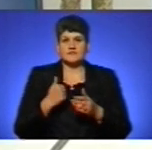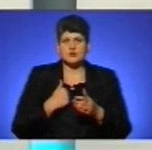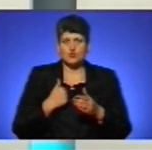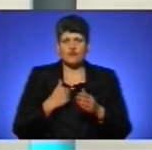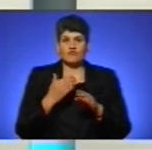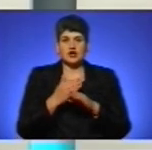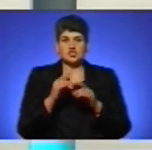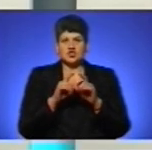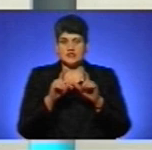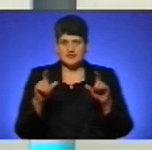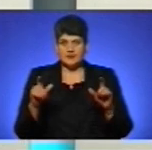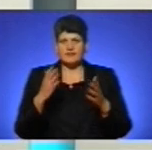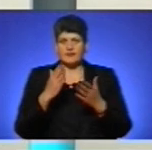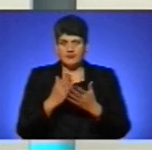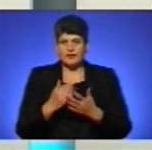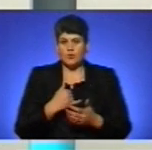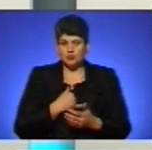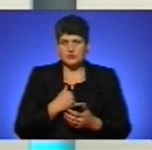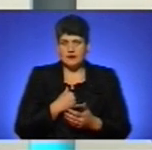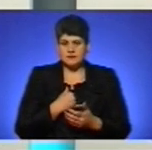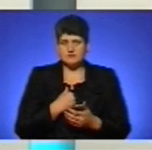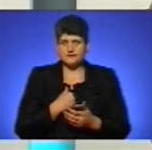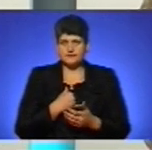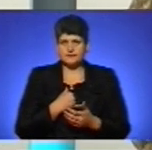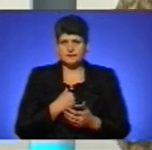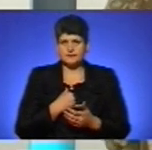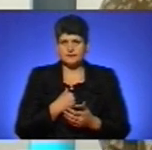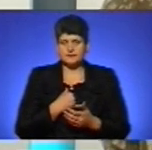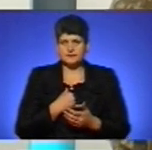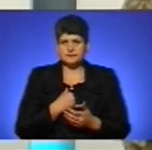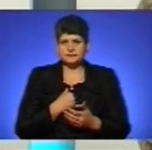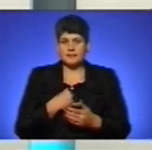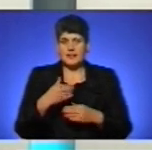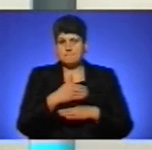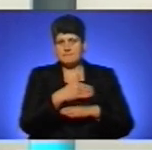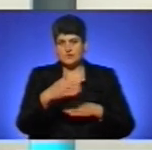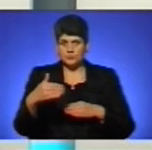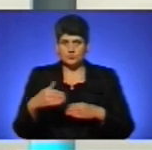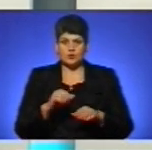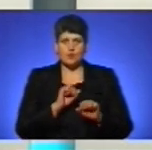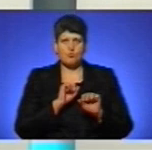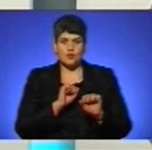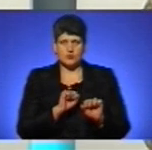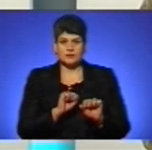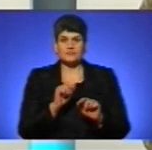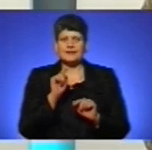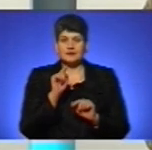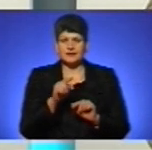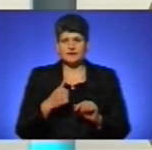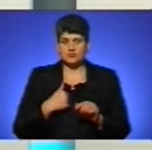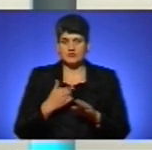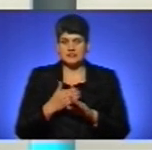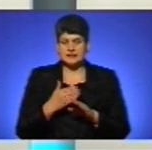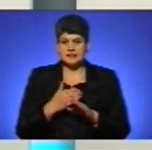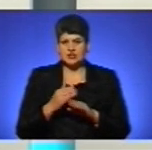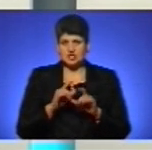знаходяться у нас на першому рубежі оборони, для тих військових частин, які переведені